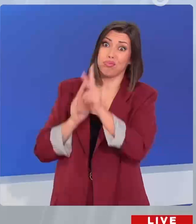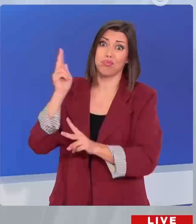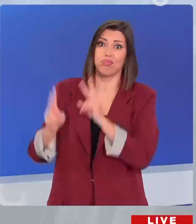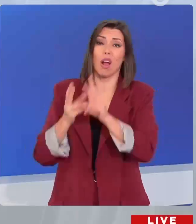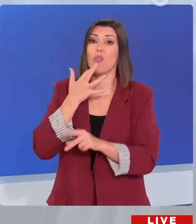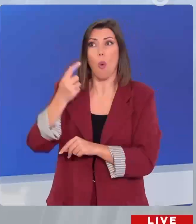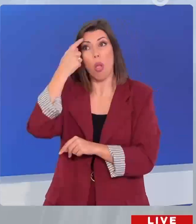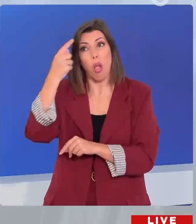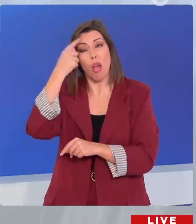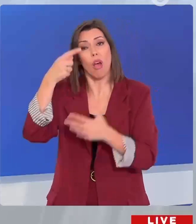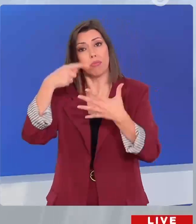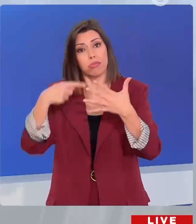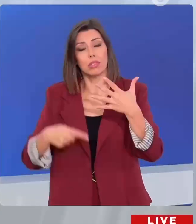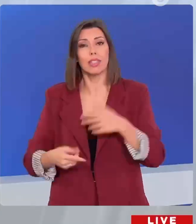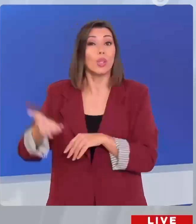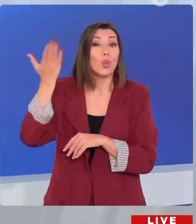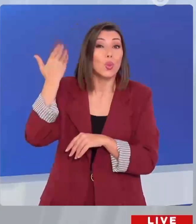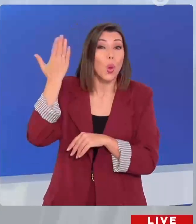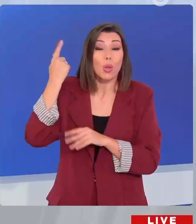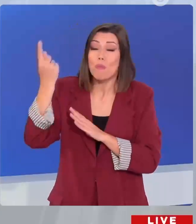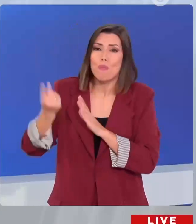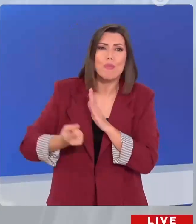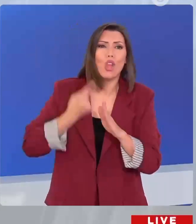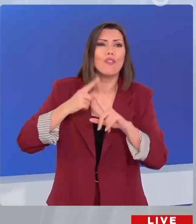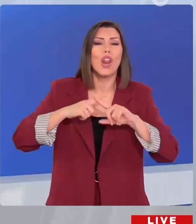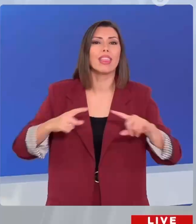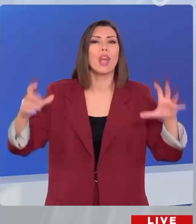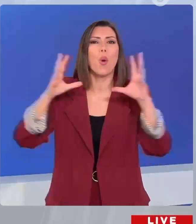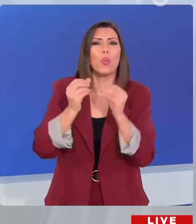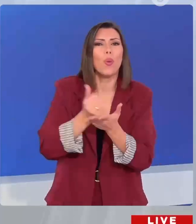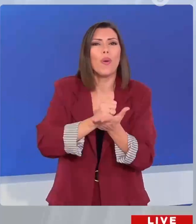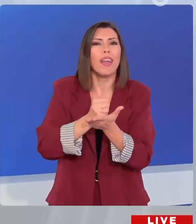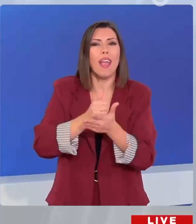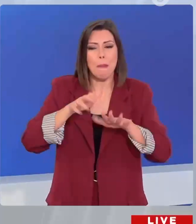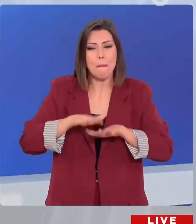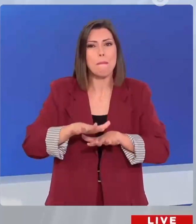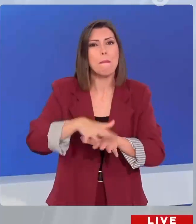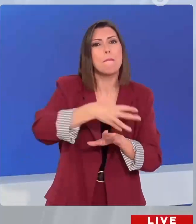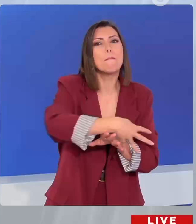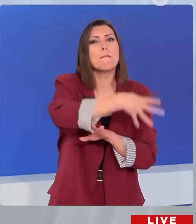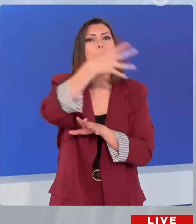Επιθυτείας του, πραγματοποιήθηκε για πρώτη φορά το Θεσσαλονίκη Πράιντ. Το Πράιντ είναι μια